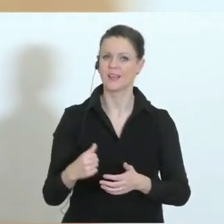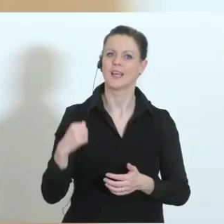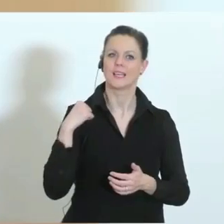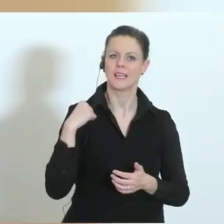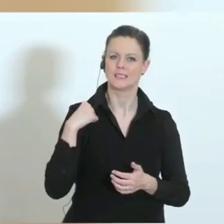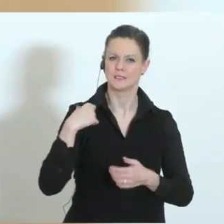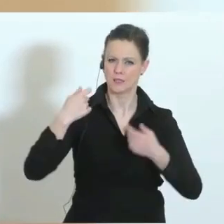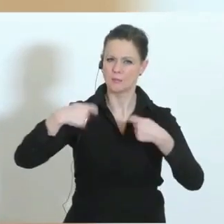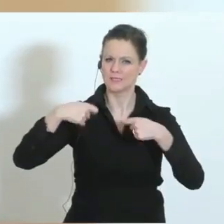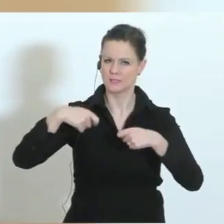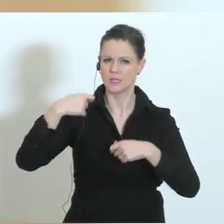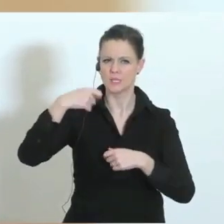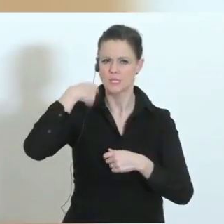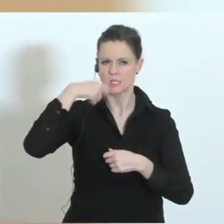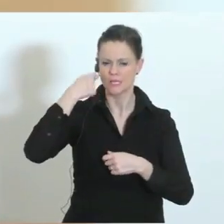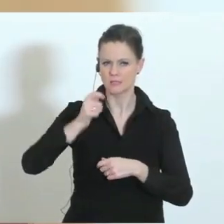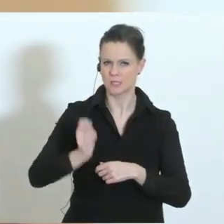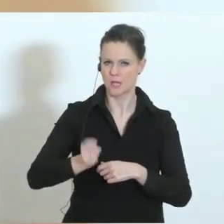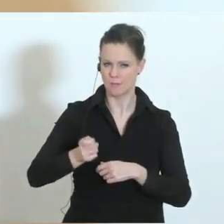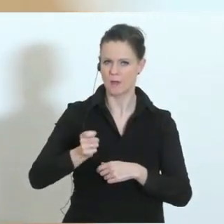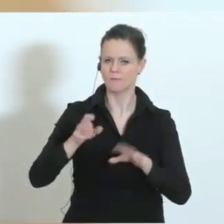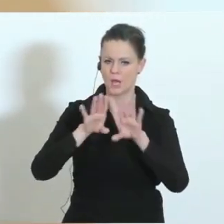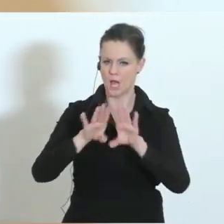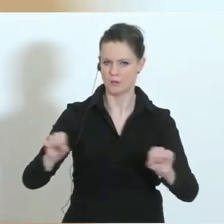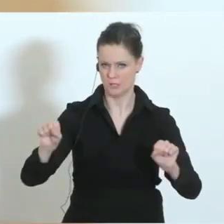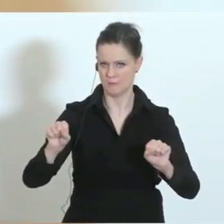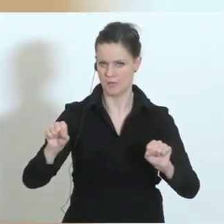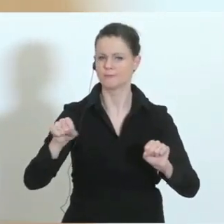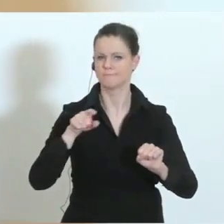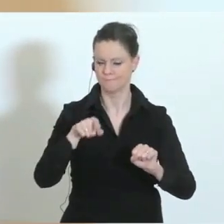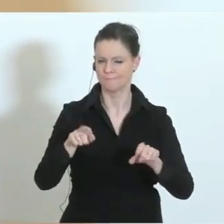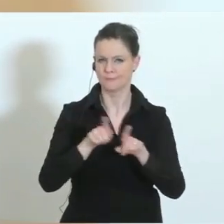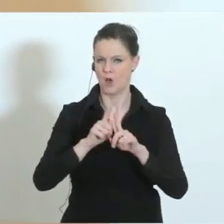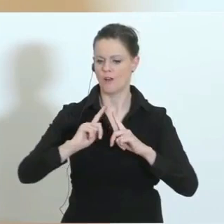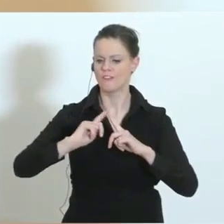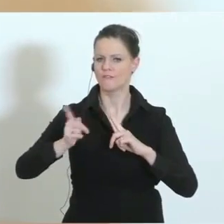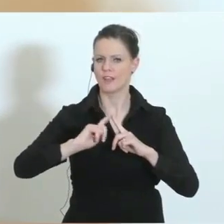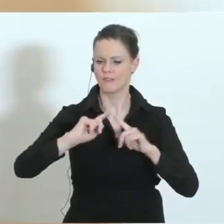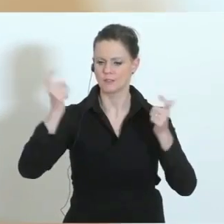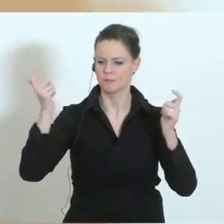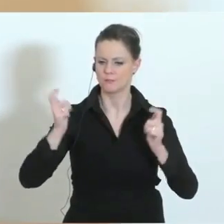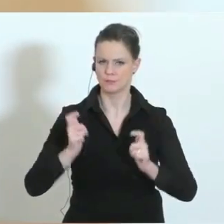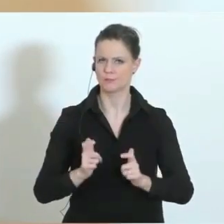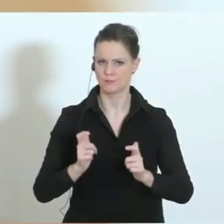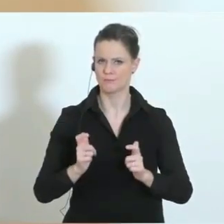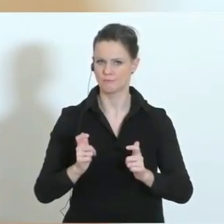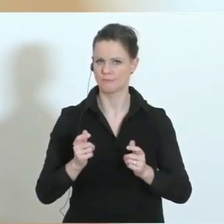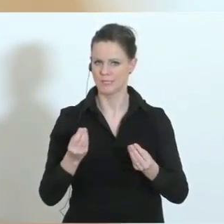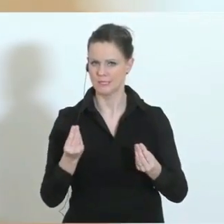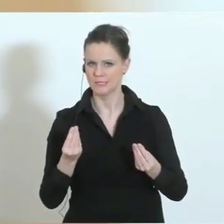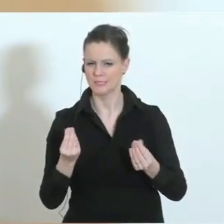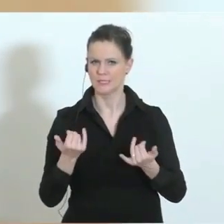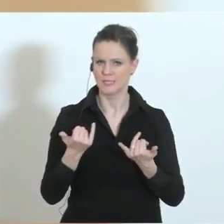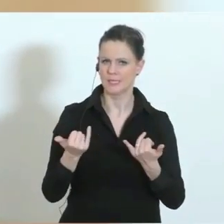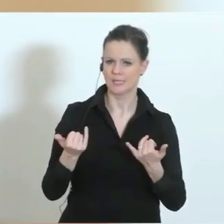mit dem Präsidenten der Zahnärztekammer paktiert, dass wir auch dort diese Frequenzreduktion machen. Das spürt schon jeder ein bisschen Sport.